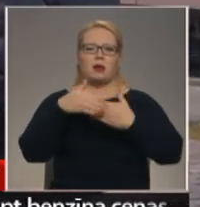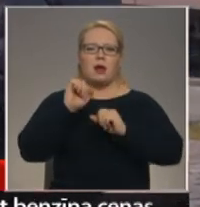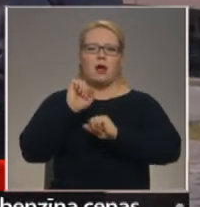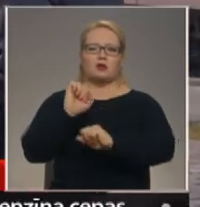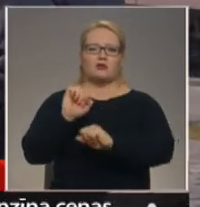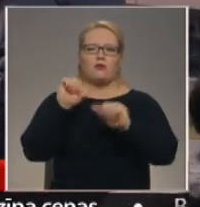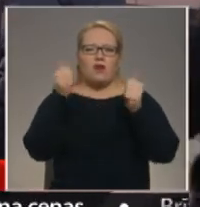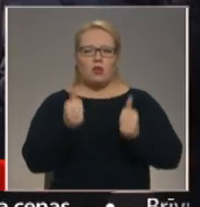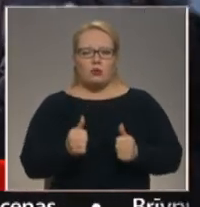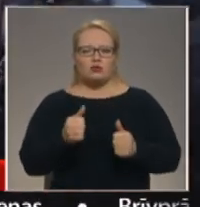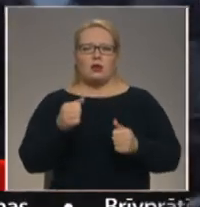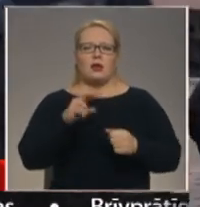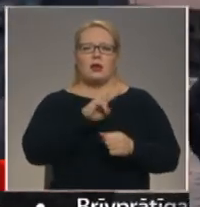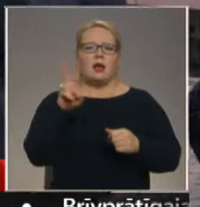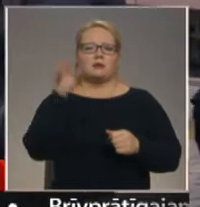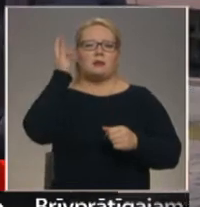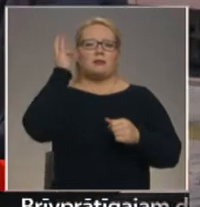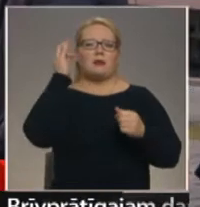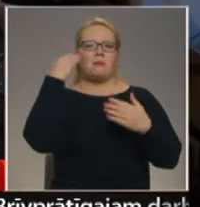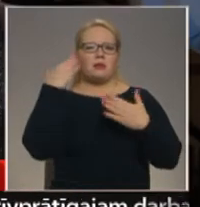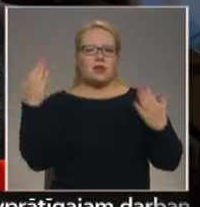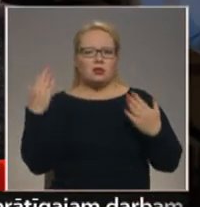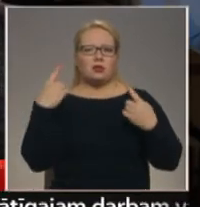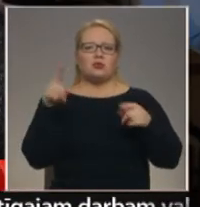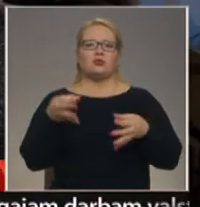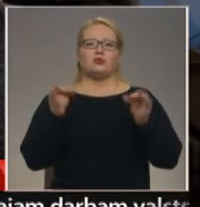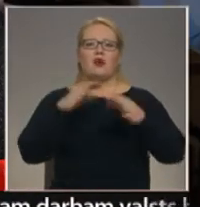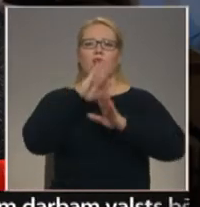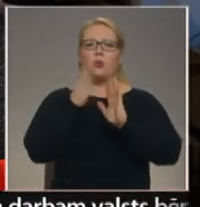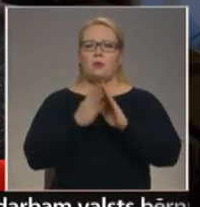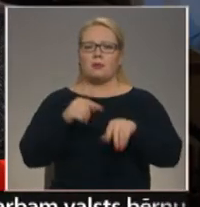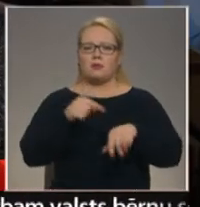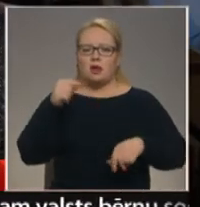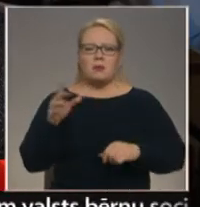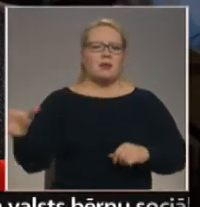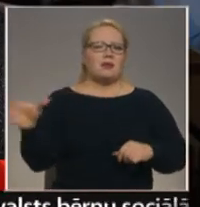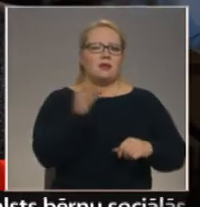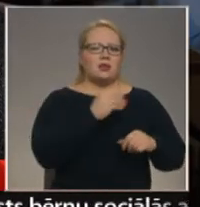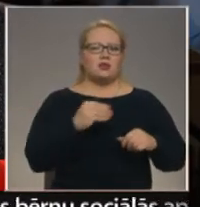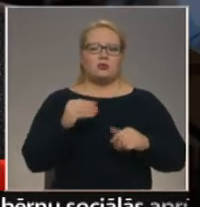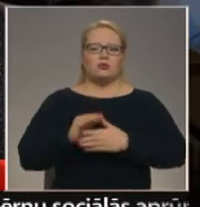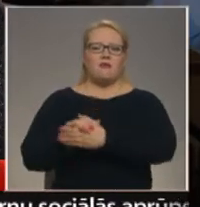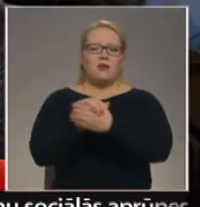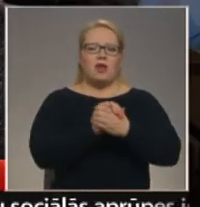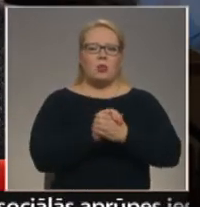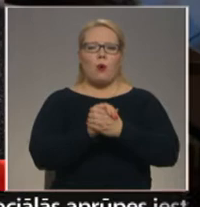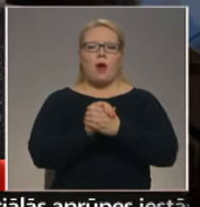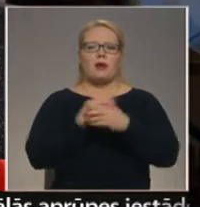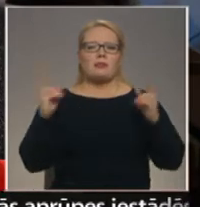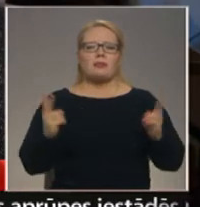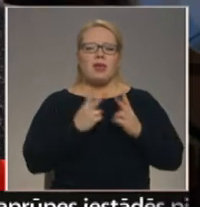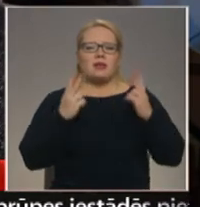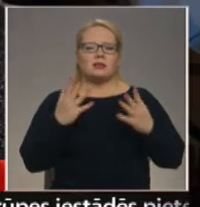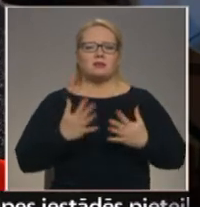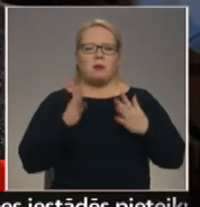kāds atcerējās par neziņu, kāds uzsvēra kopības sajūta. Tomēr visus vienoja šī deksme par brīvību un gaišas